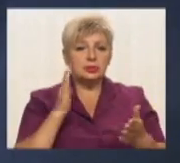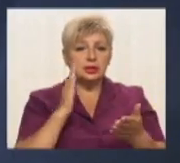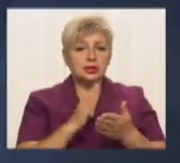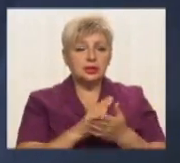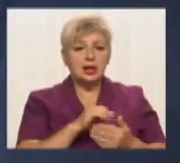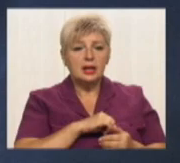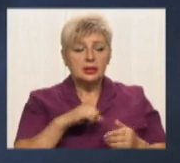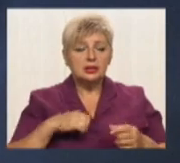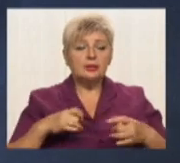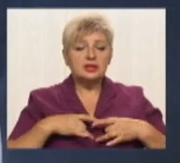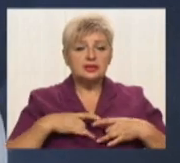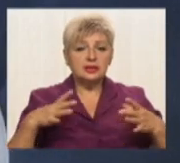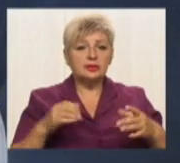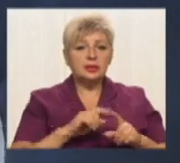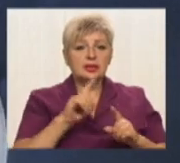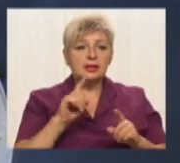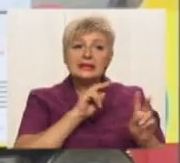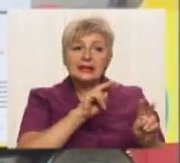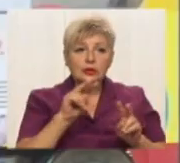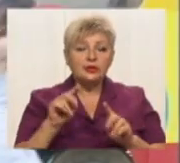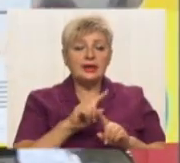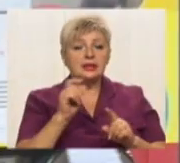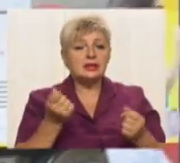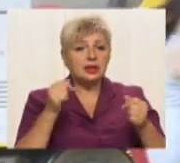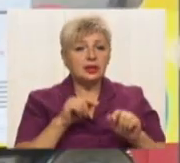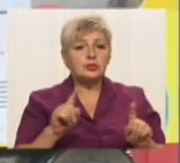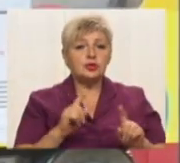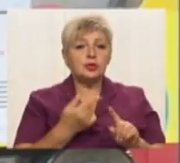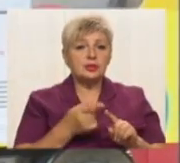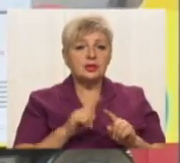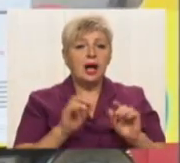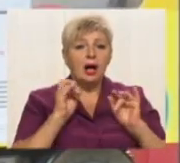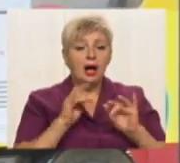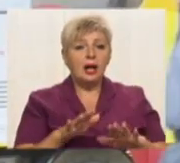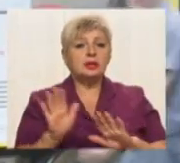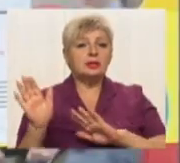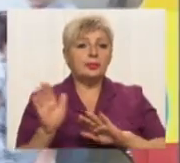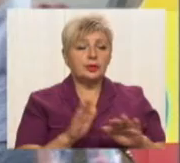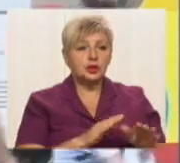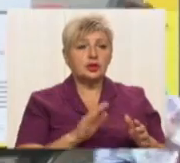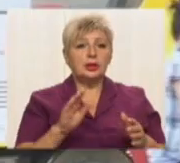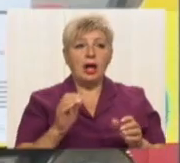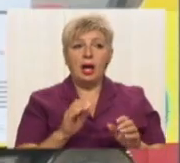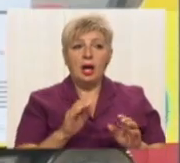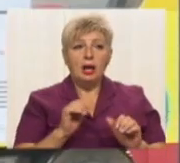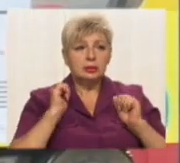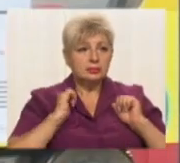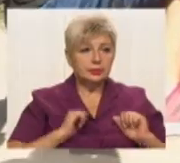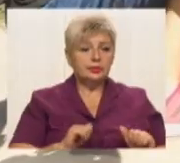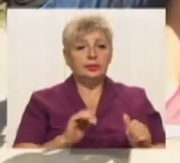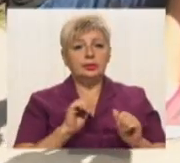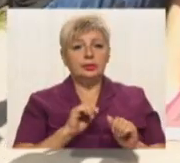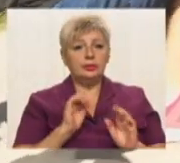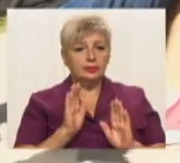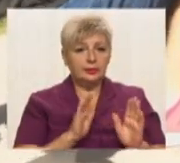слідкування за тим, щоб ця акція пройшла безпечно. Тобто, слідкування за громадським порядком.